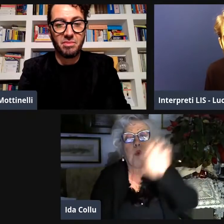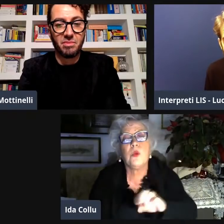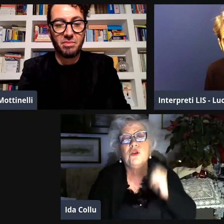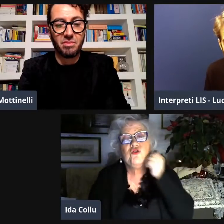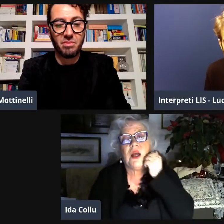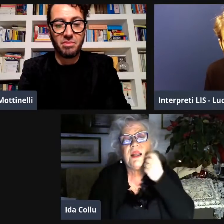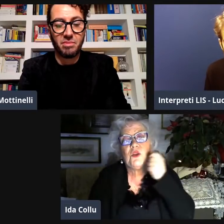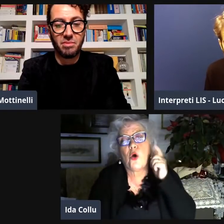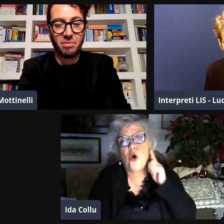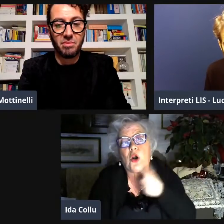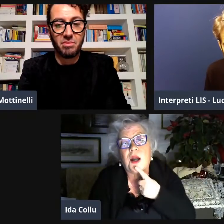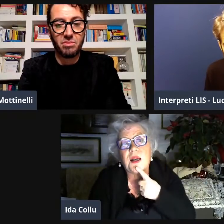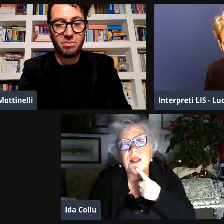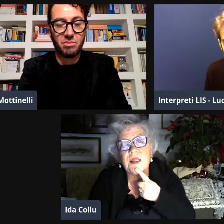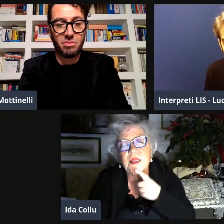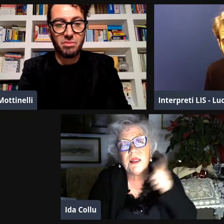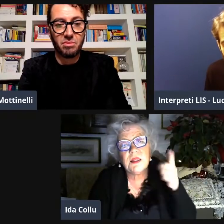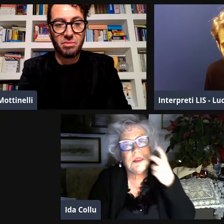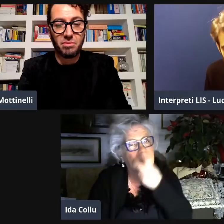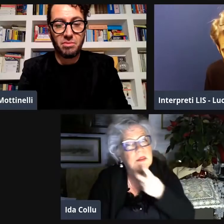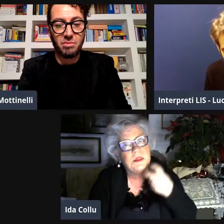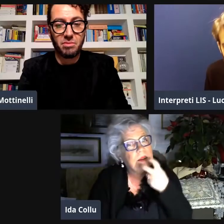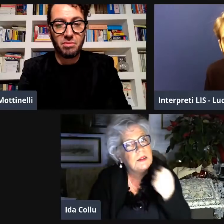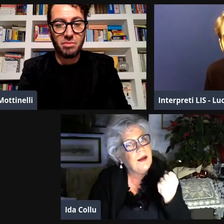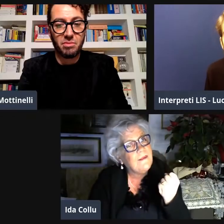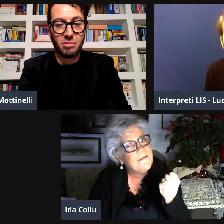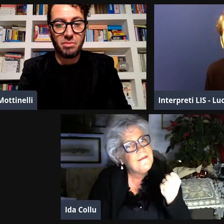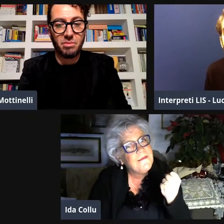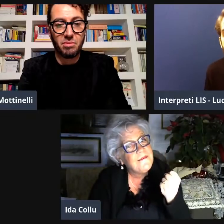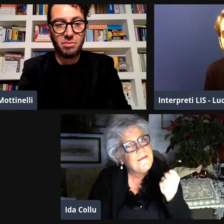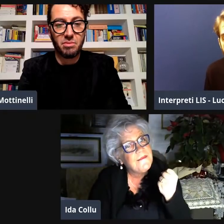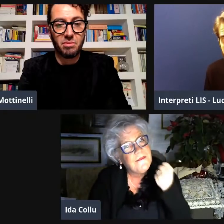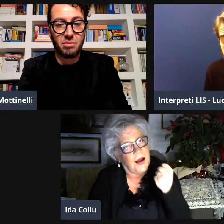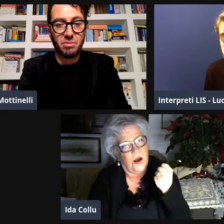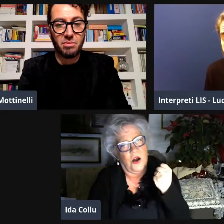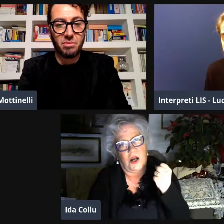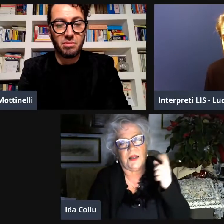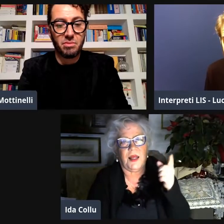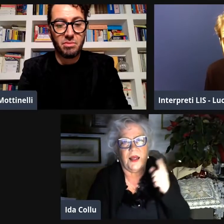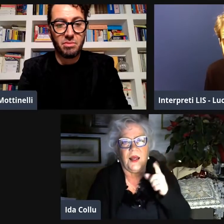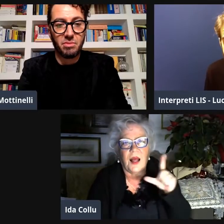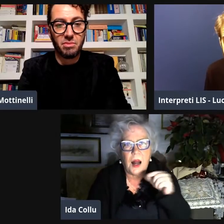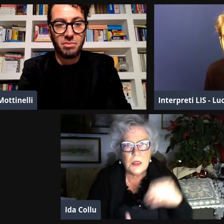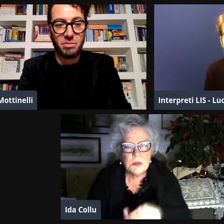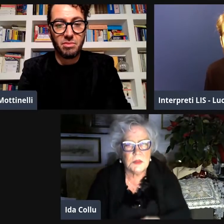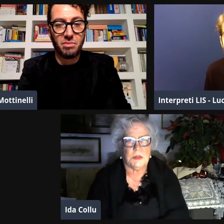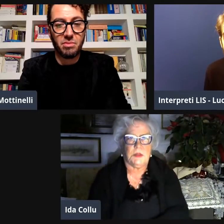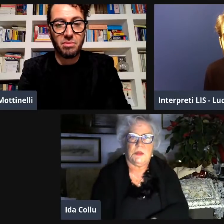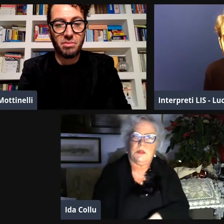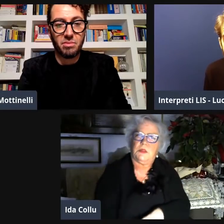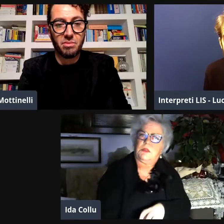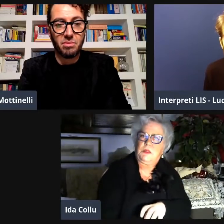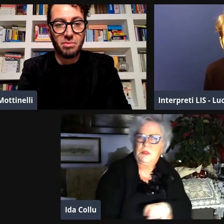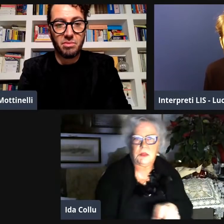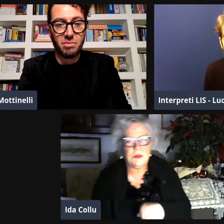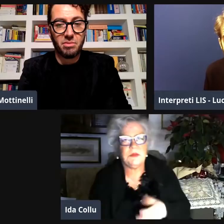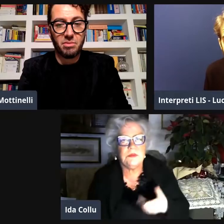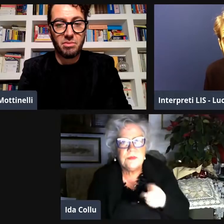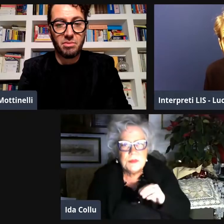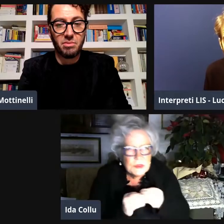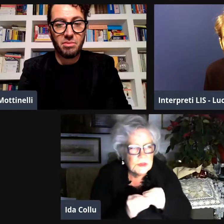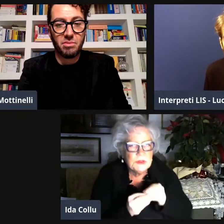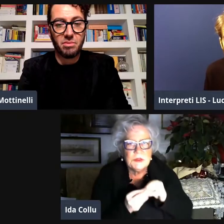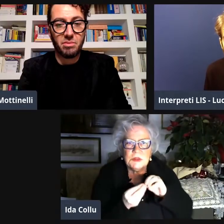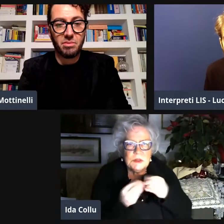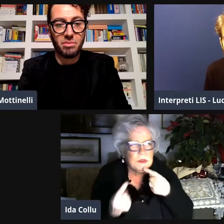c'era la Federazione Europea dei Genitori sordi forti oralisti che